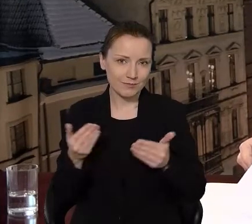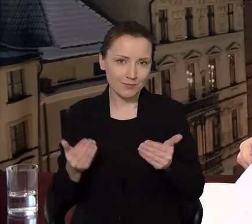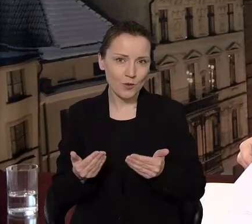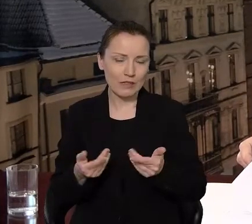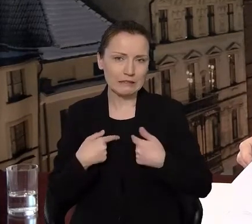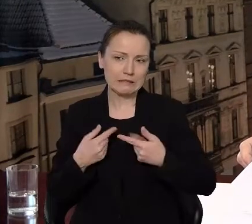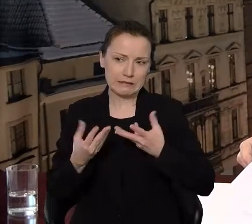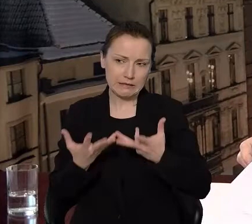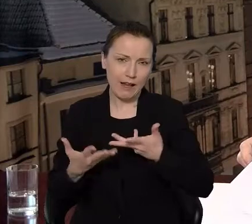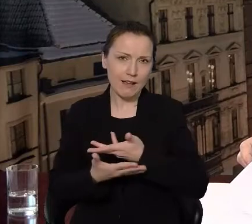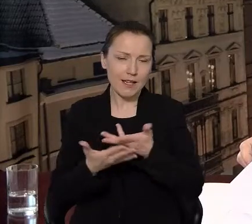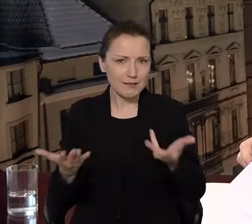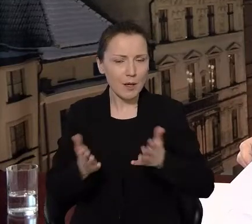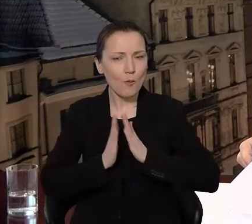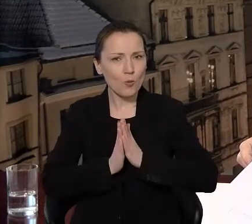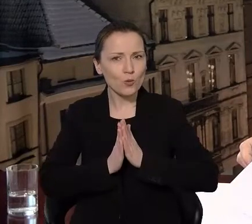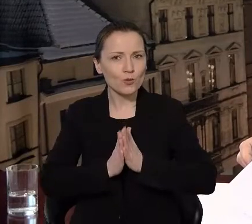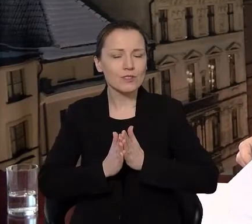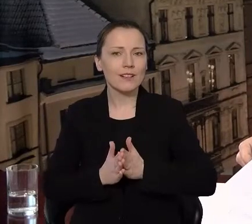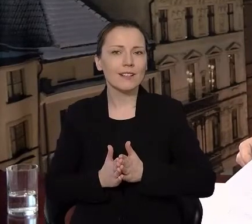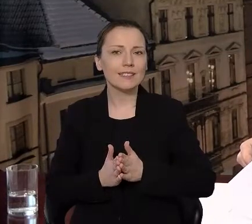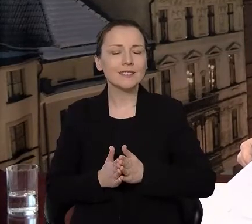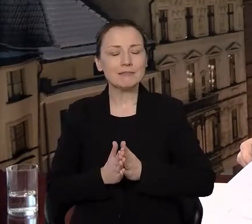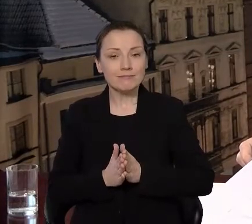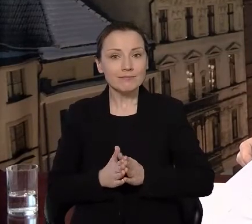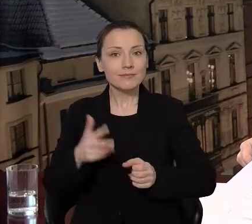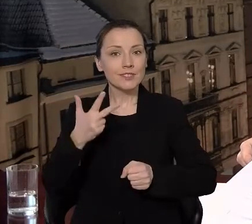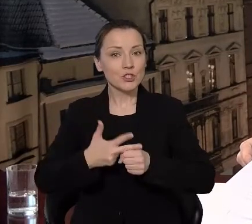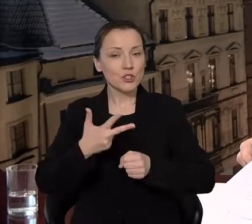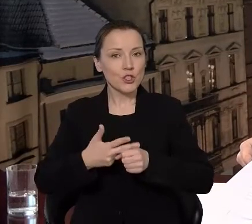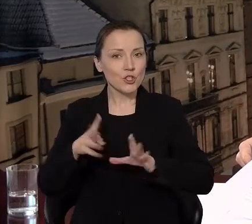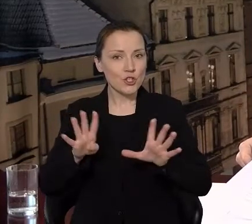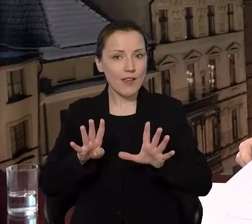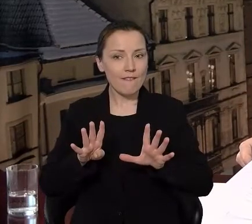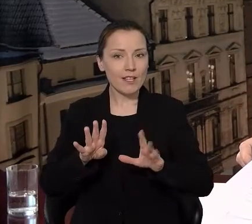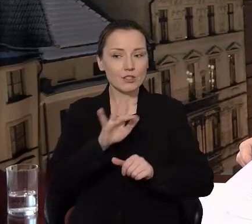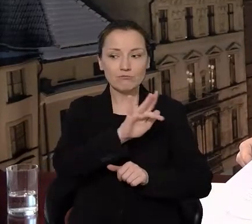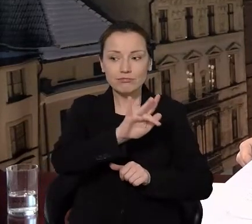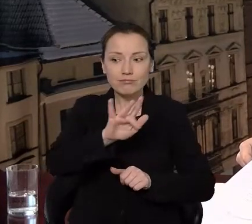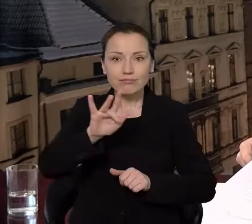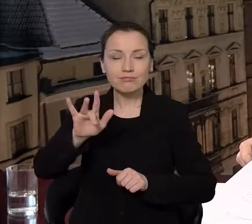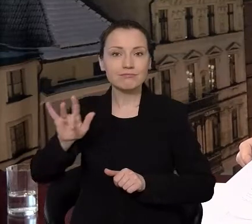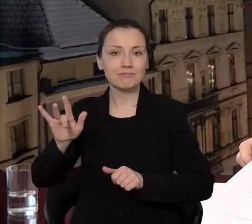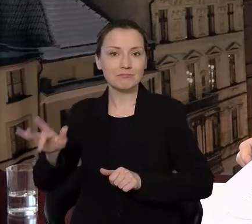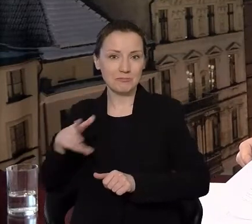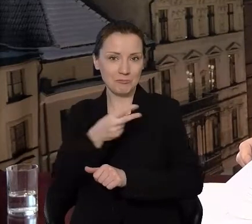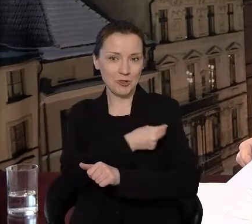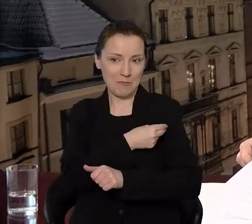tego zachęcam, oto proszę. 39 punktów szczepień, to jest stan na wczoraj.